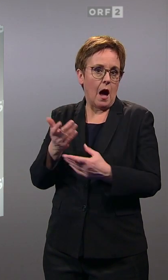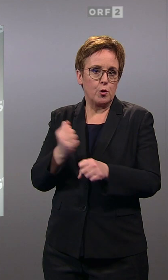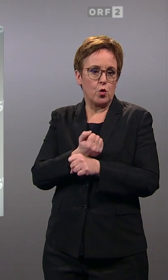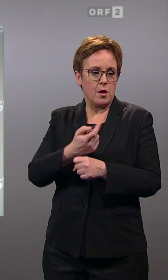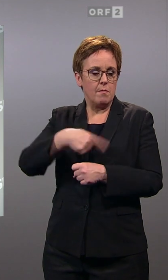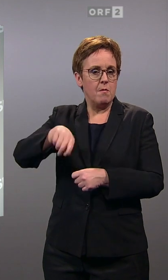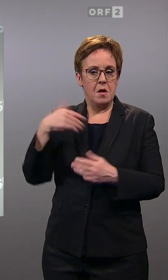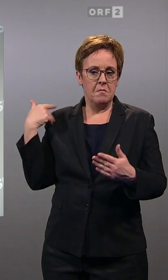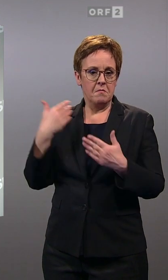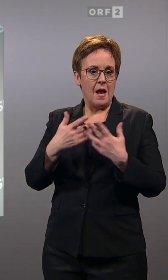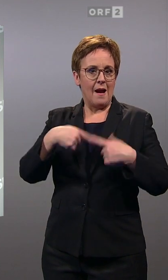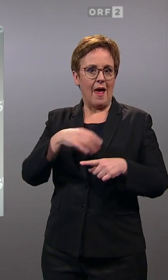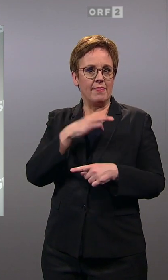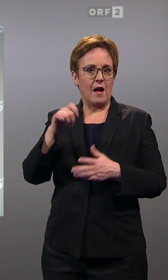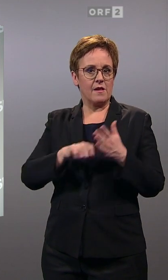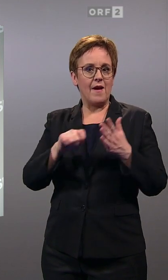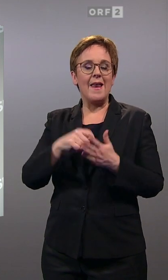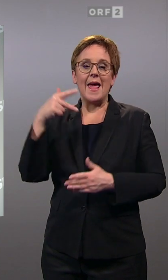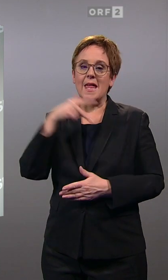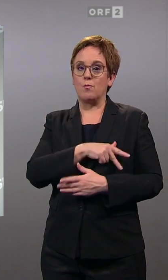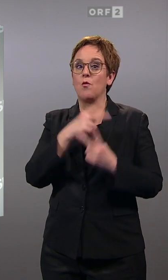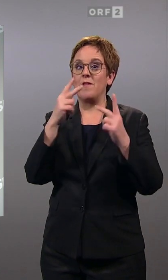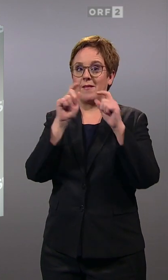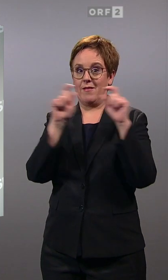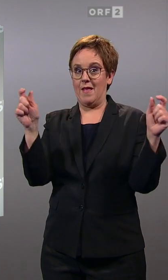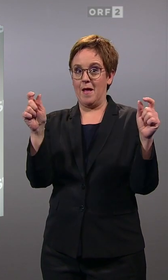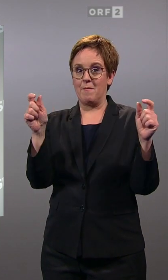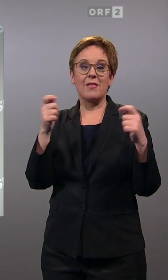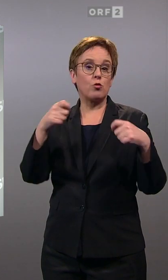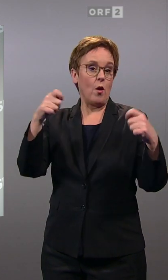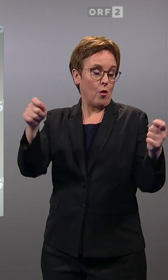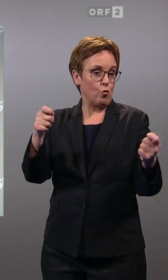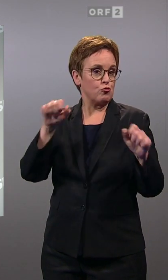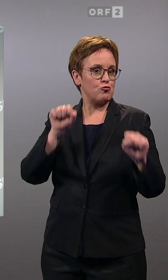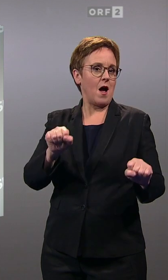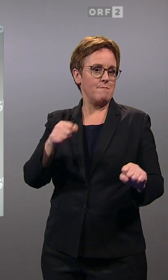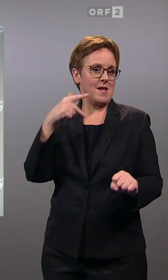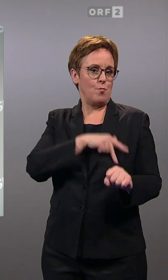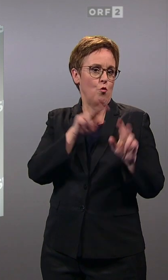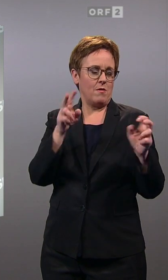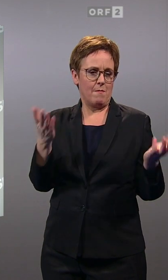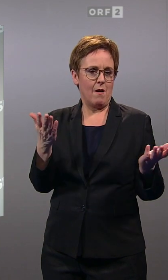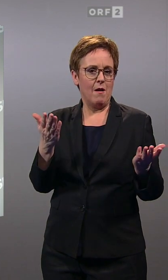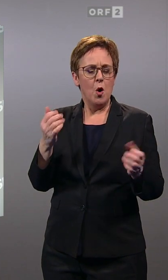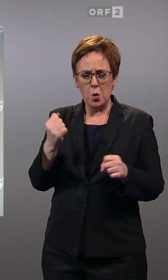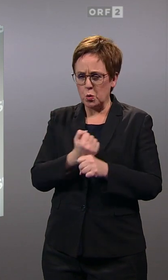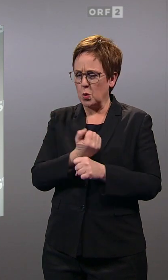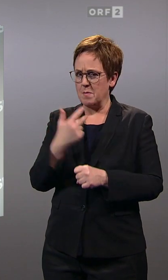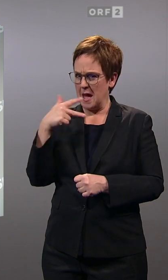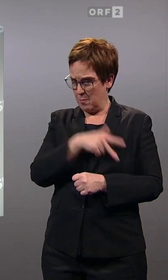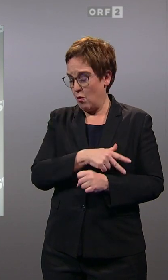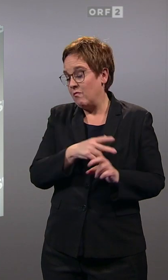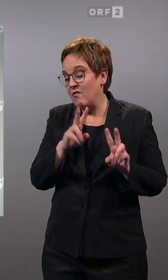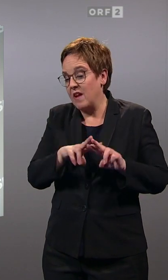Landtagswahlkampf ja eigentlich ein Kernthema der SPÖ dominiert, nämlich die Teuerung. Und dementsprechend muss man schon sagen, wenn die SPÖ